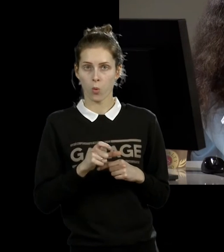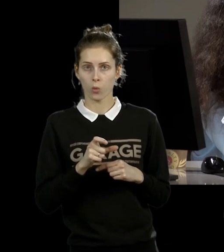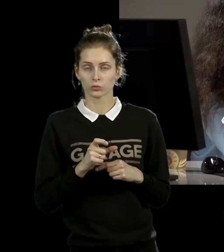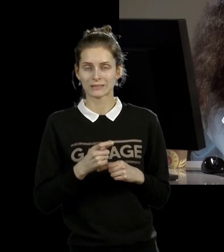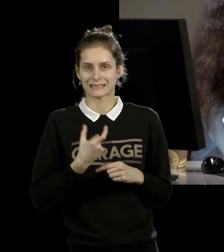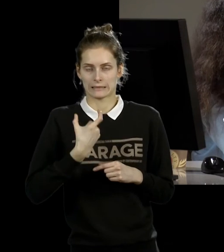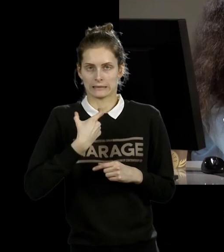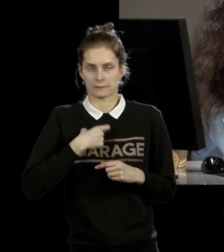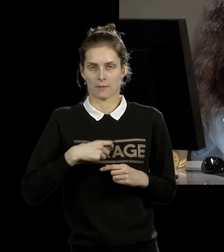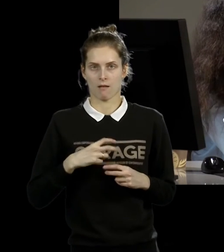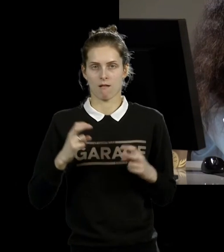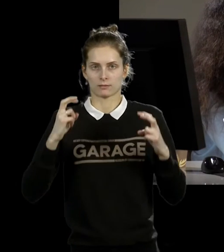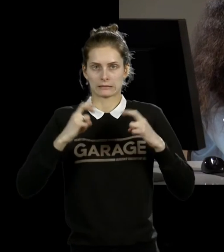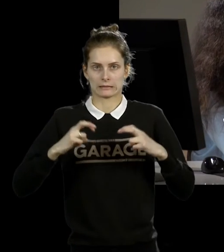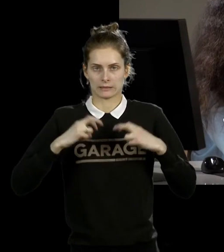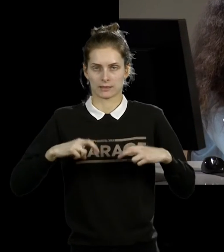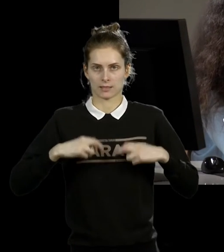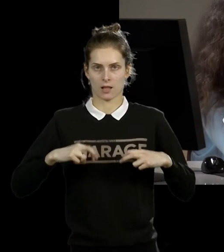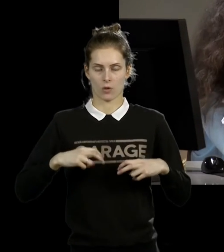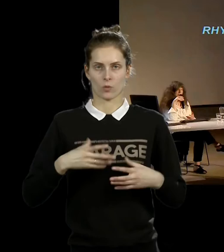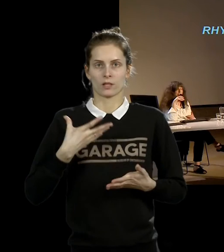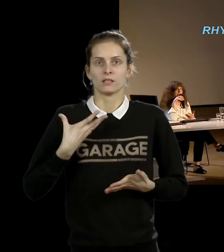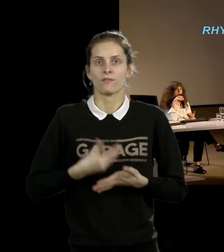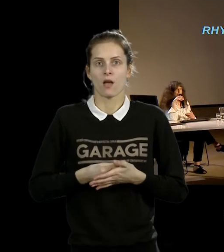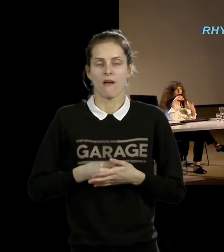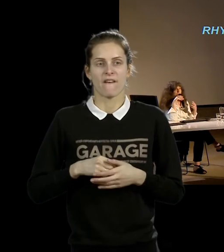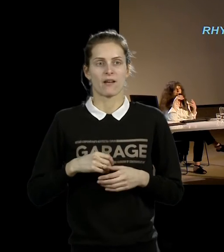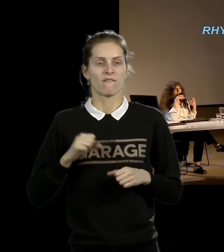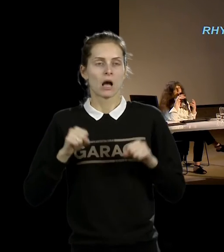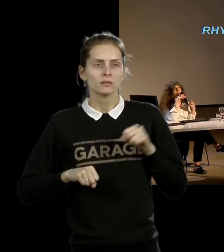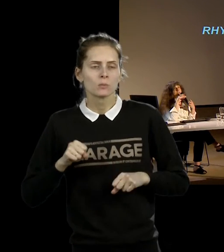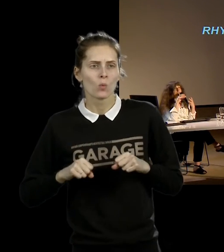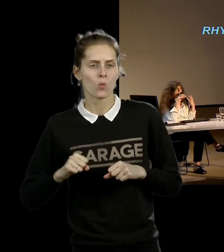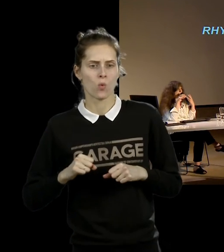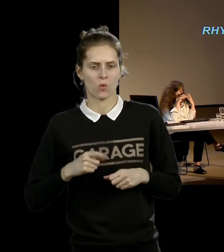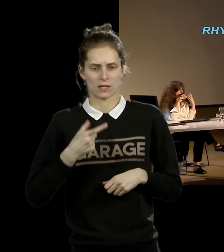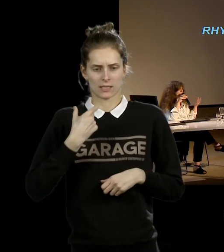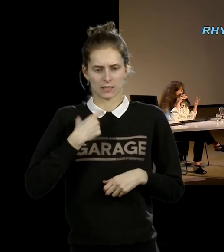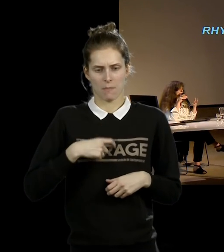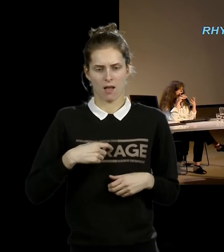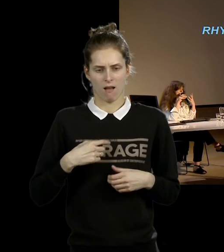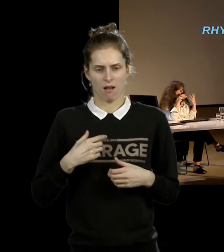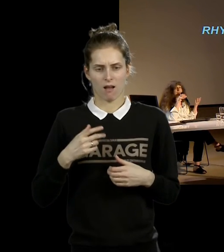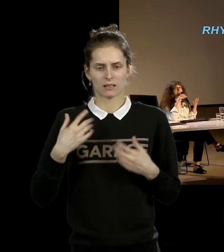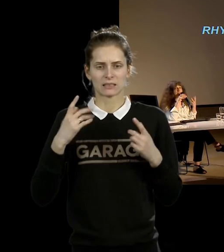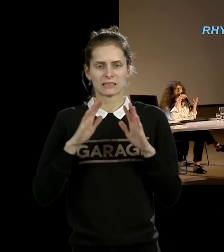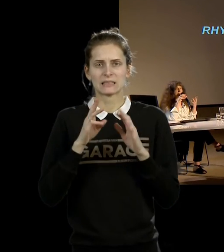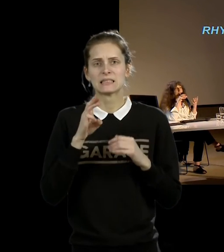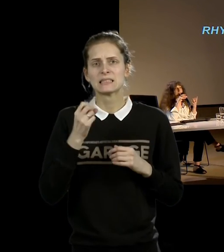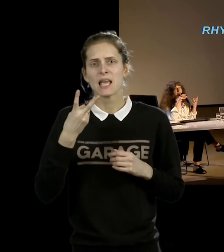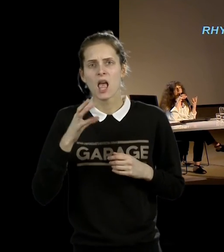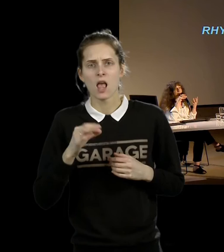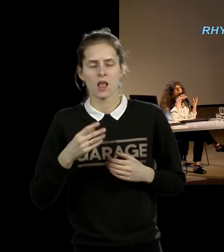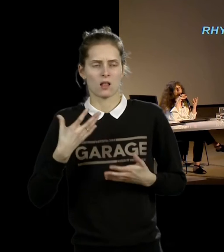физические возможности, и собственные физические и ментальные